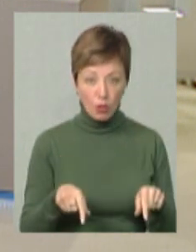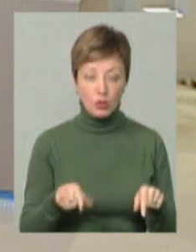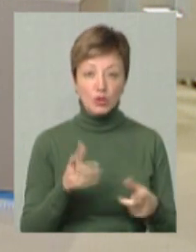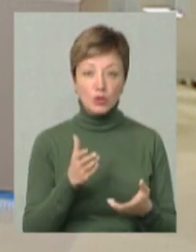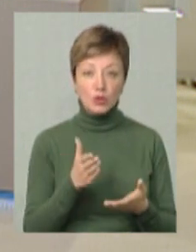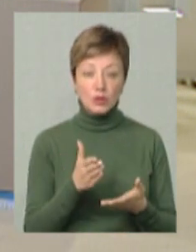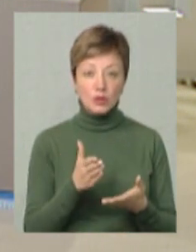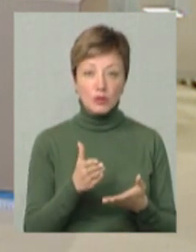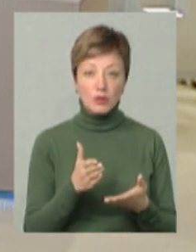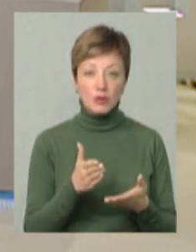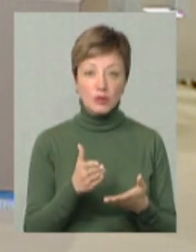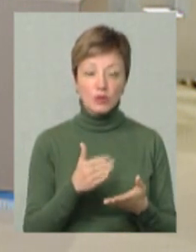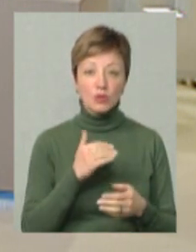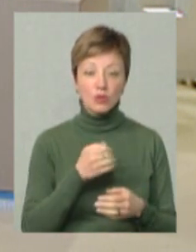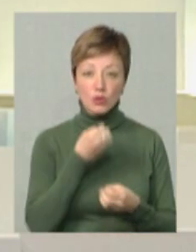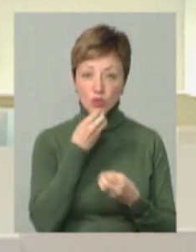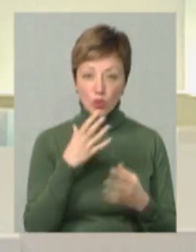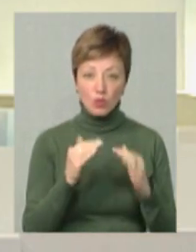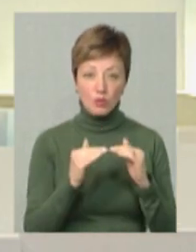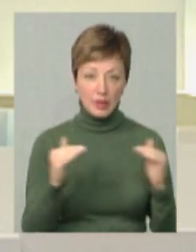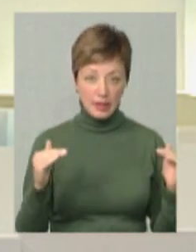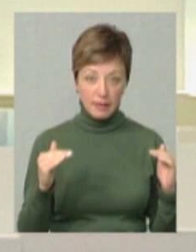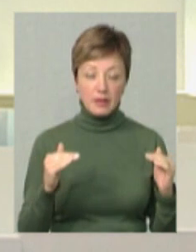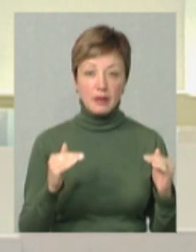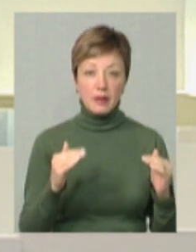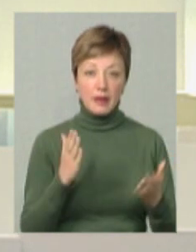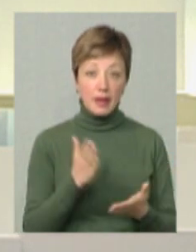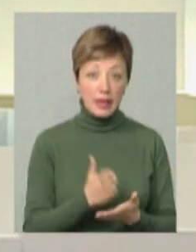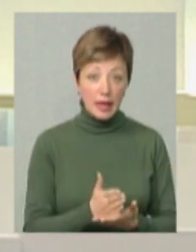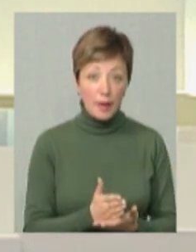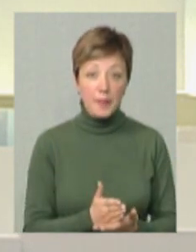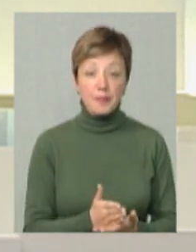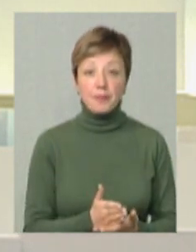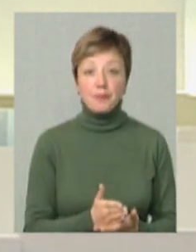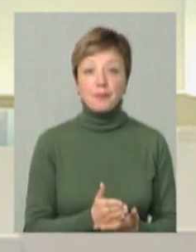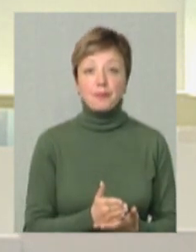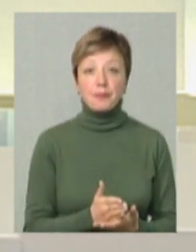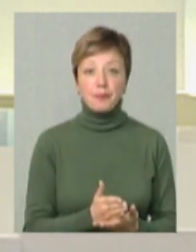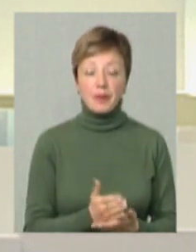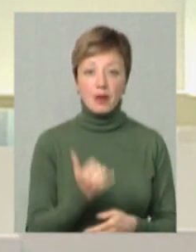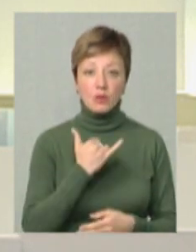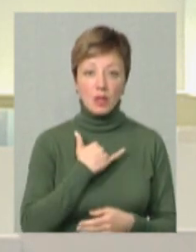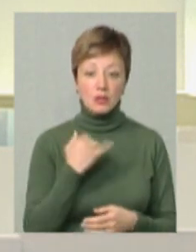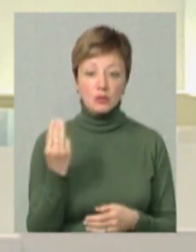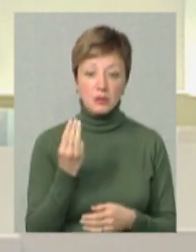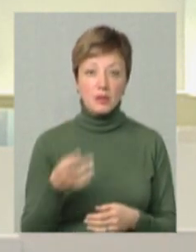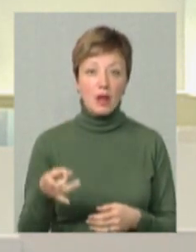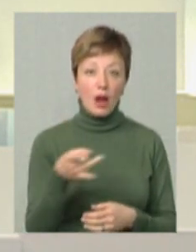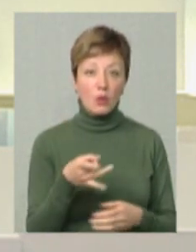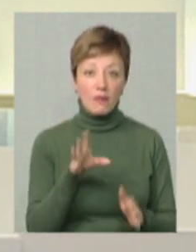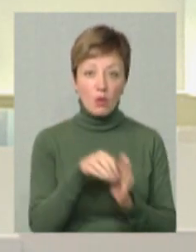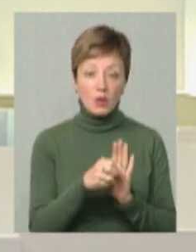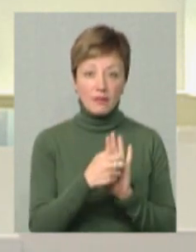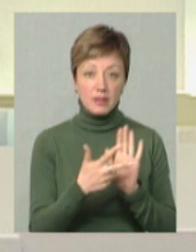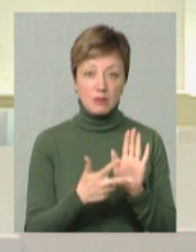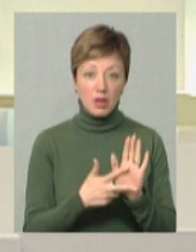відповідному і достойному рівні працює. У нас в Шепетівський район входить